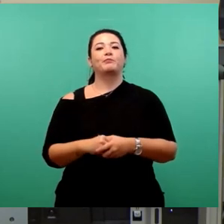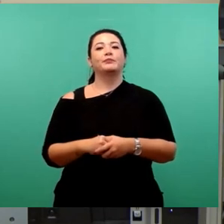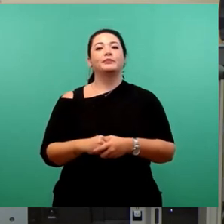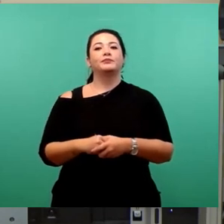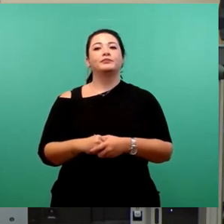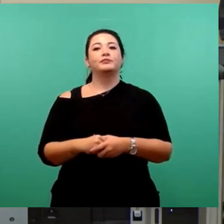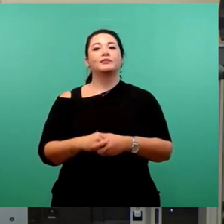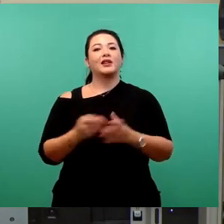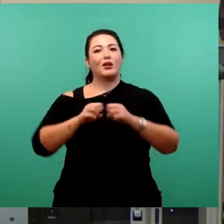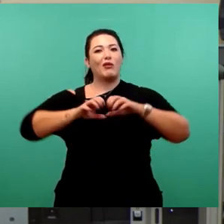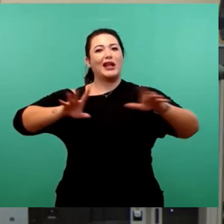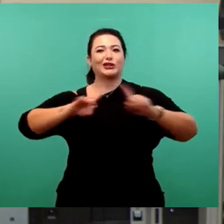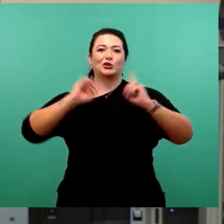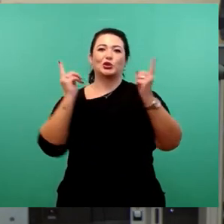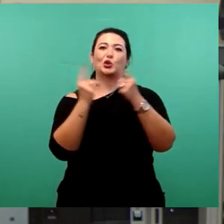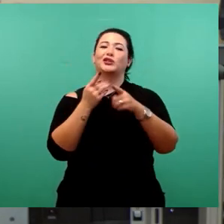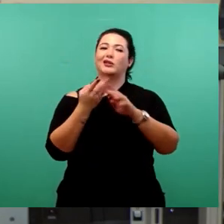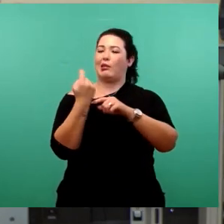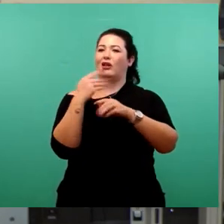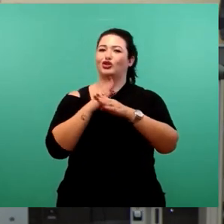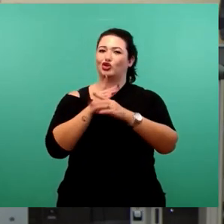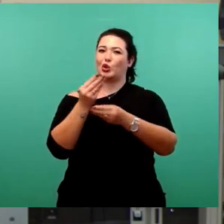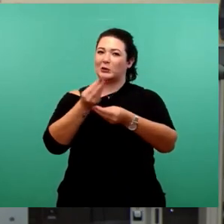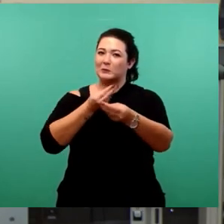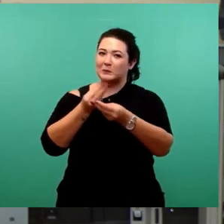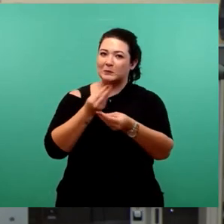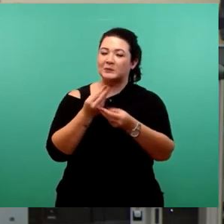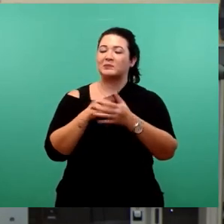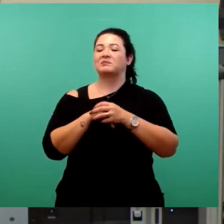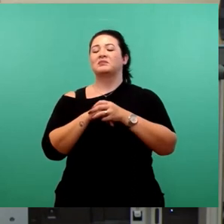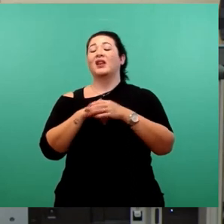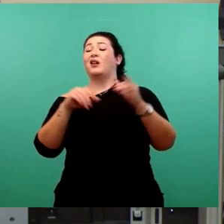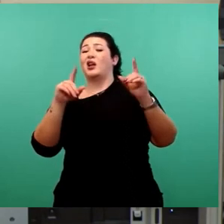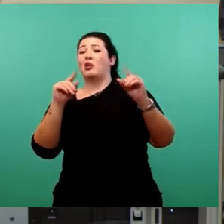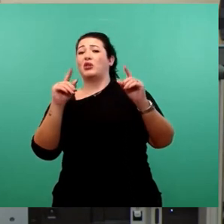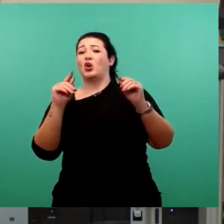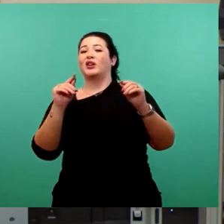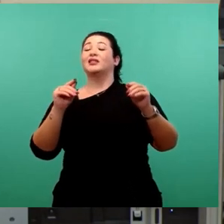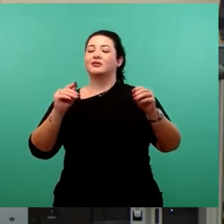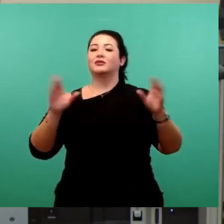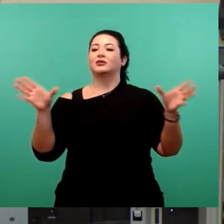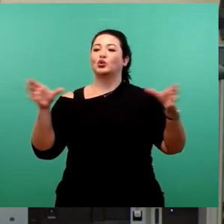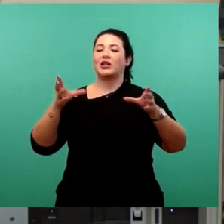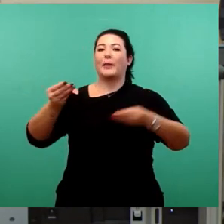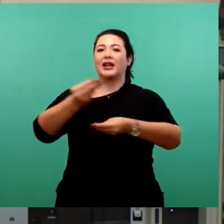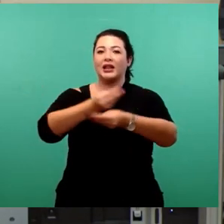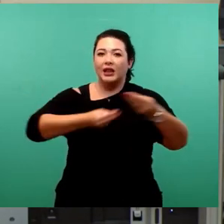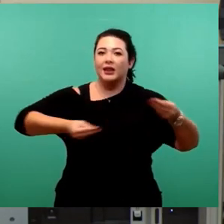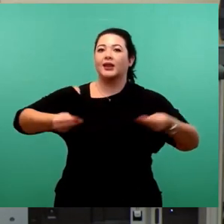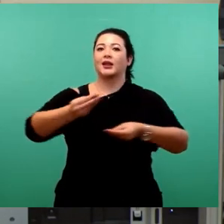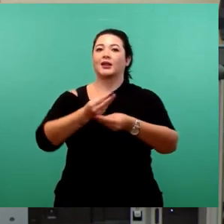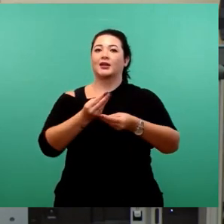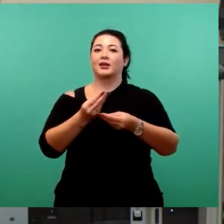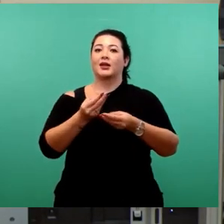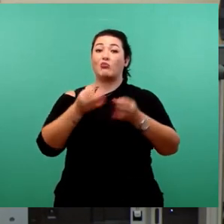Mediationsrunde, es wurde schon angesprochen. Das heißt, reden miteinander. Am besten ohne eine der